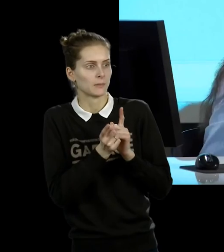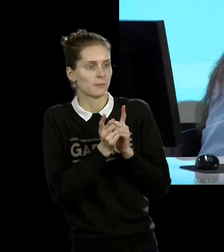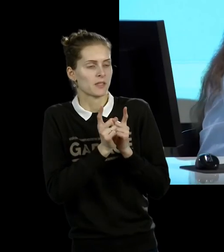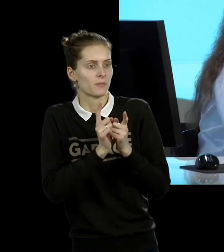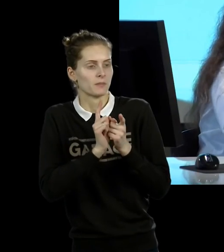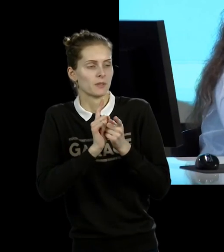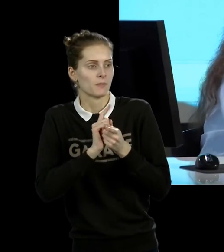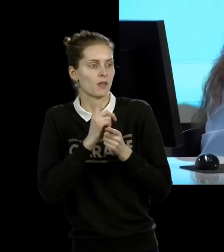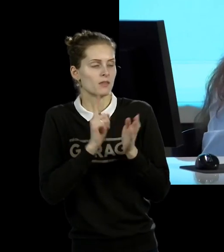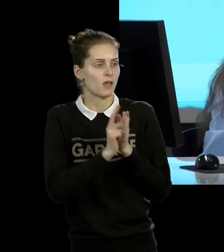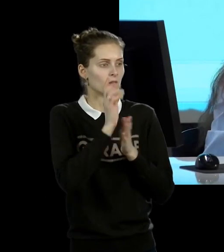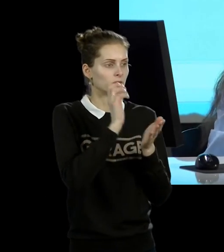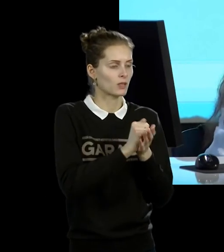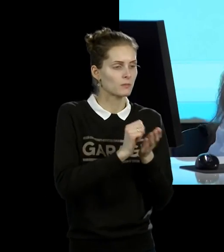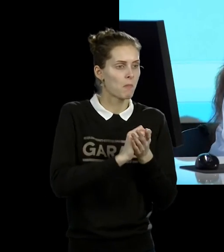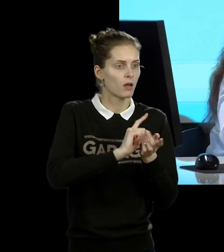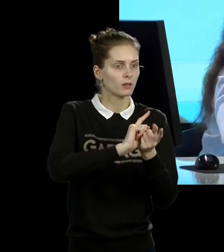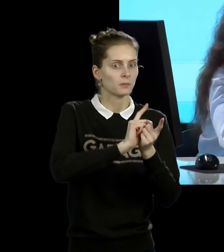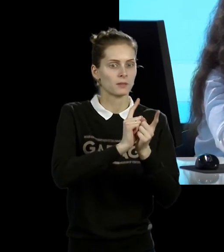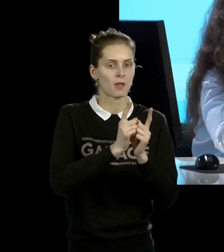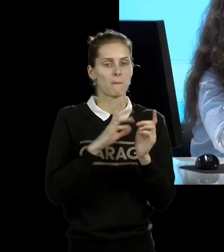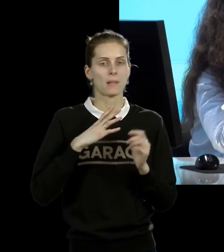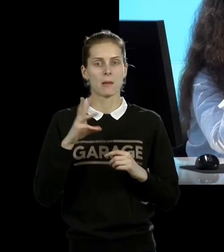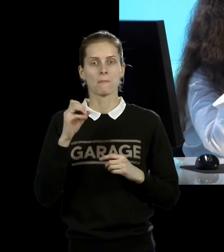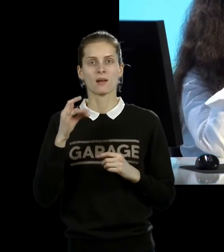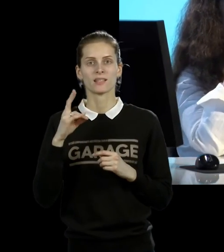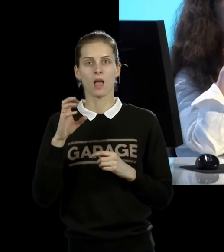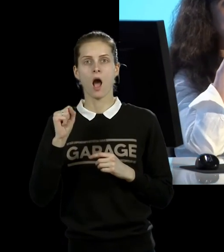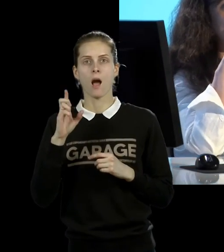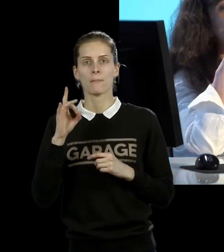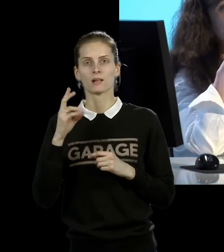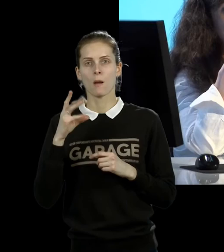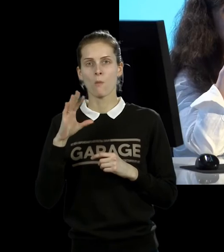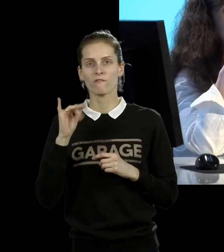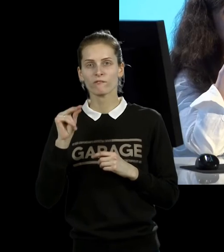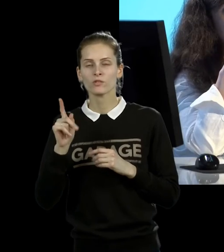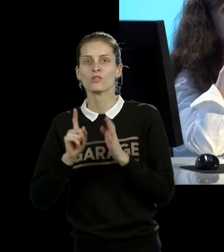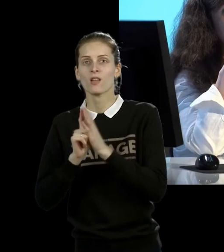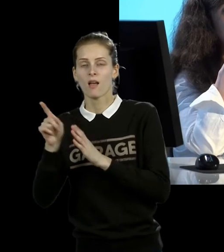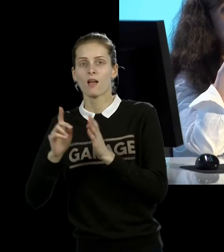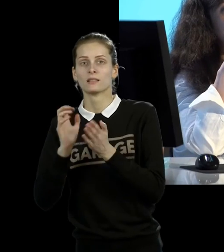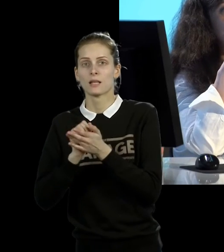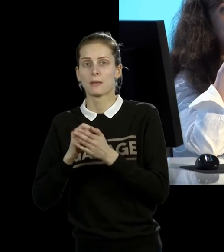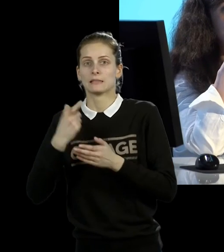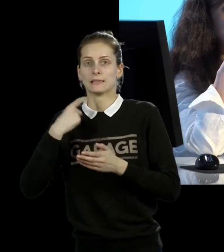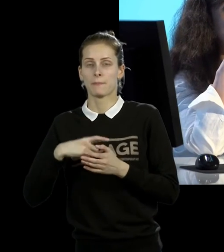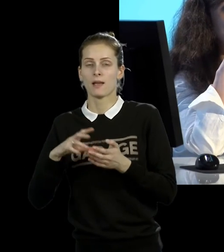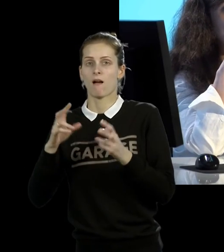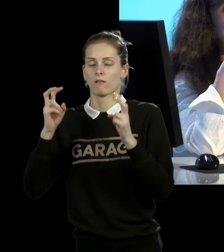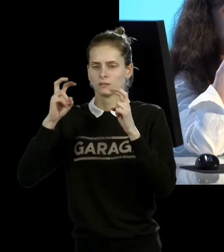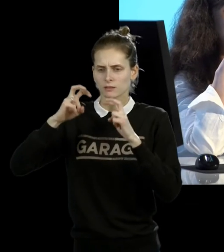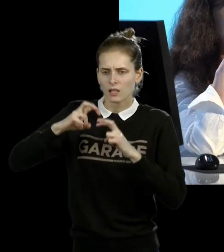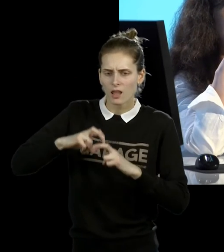то, чем они занимаются, как меняется по отношению к тому, чем занималась Марина Абрамович. исследование себя, исследование себя,